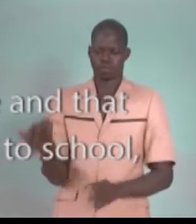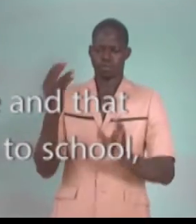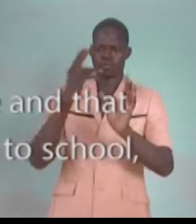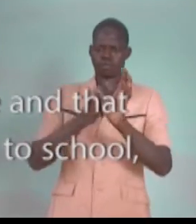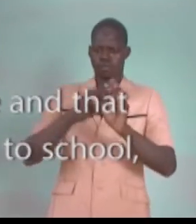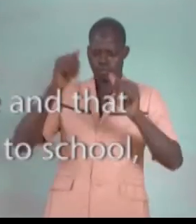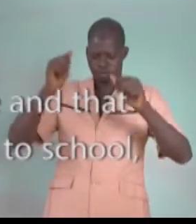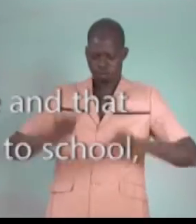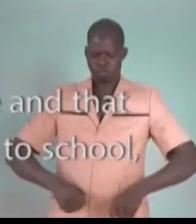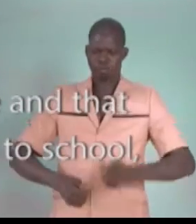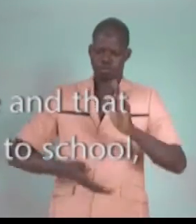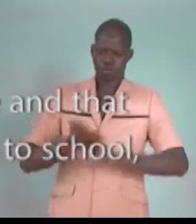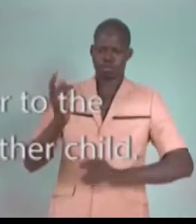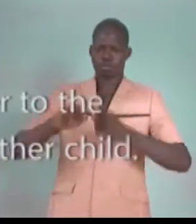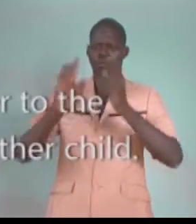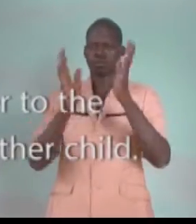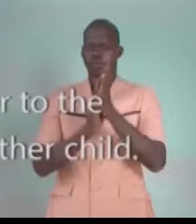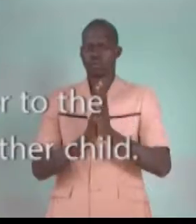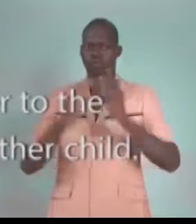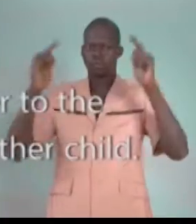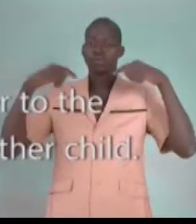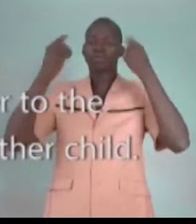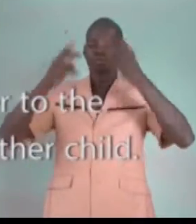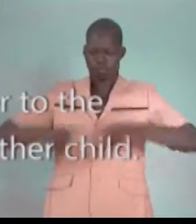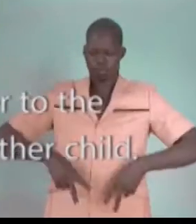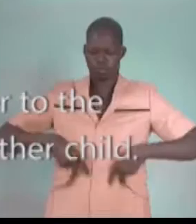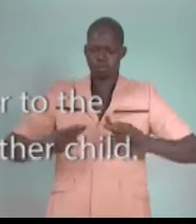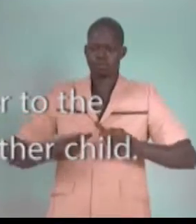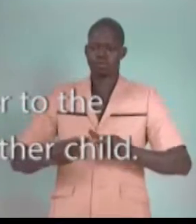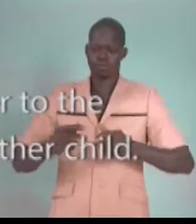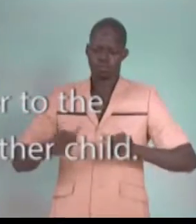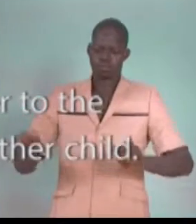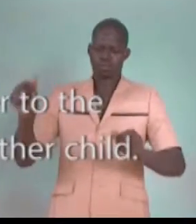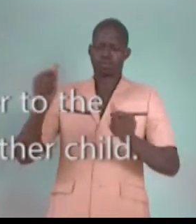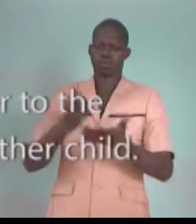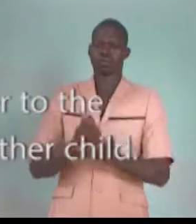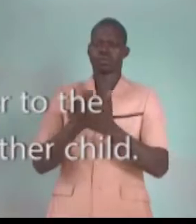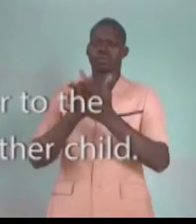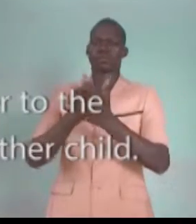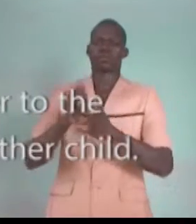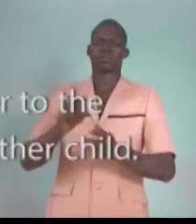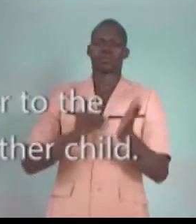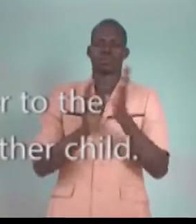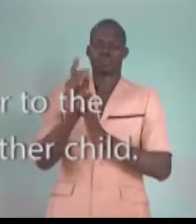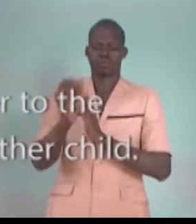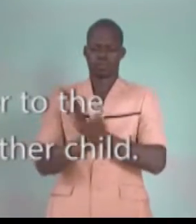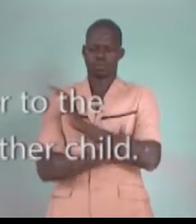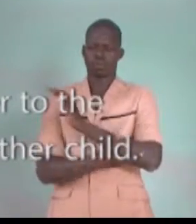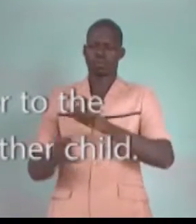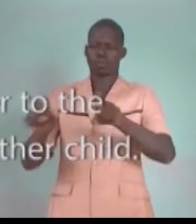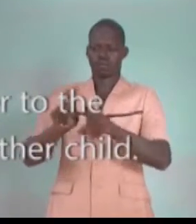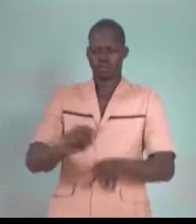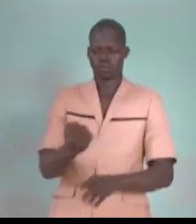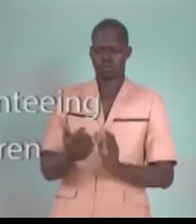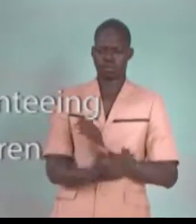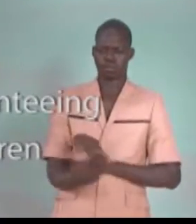handicapés sont capables d'aller à l'école, de réussir leur vie et de contribuer plus tard au développement de leur pays, comme tout